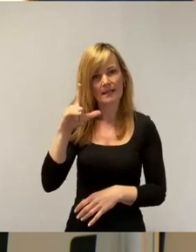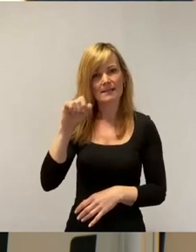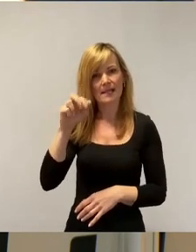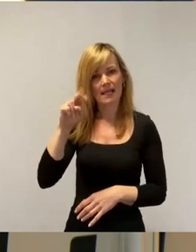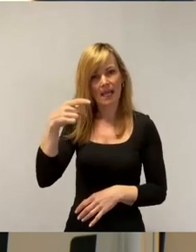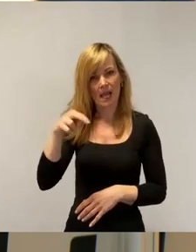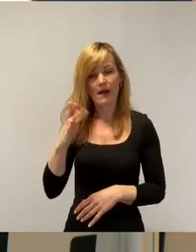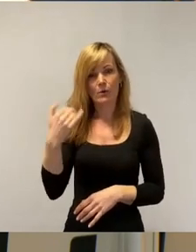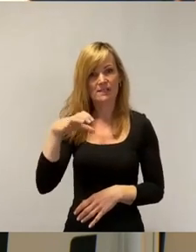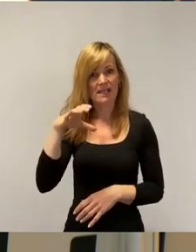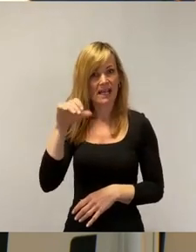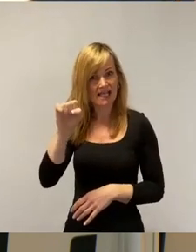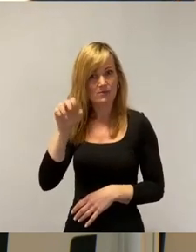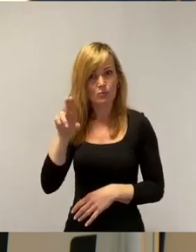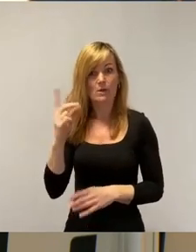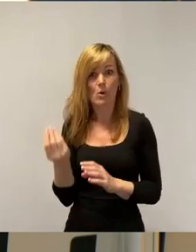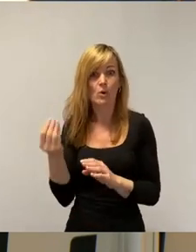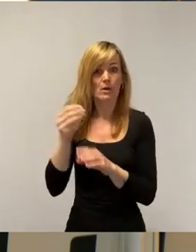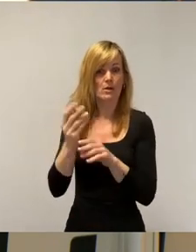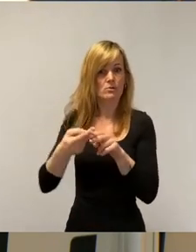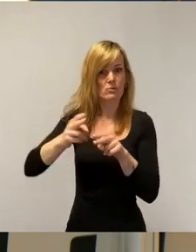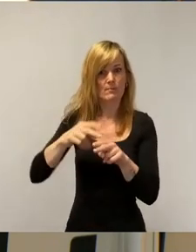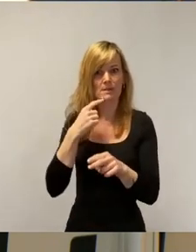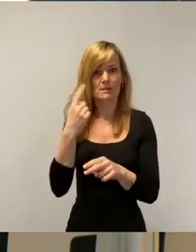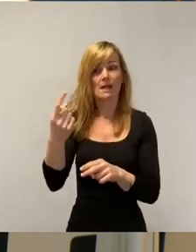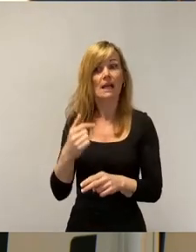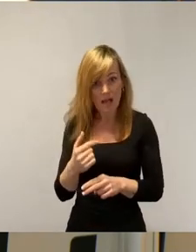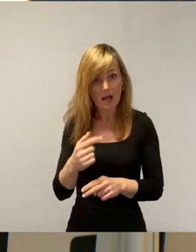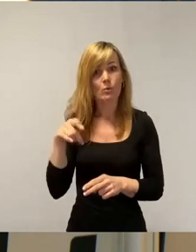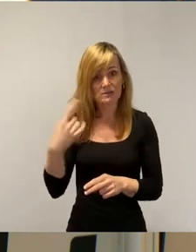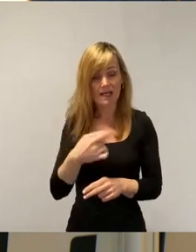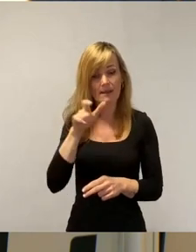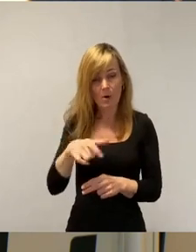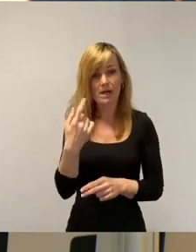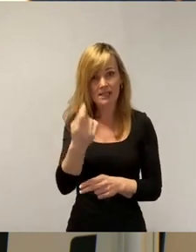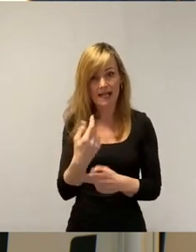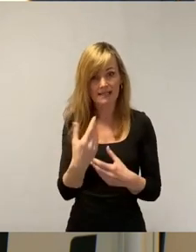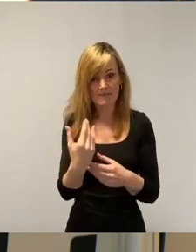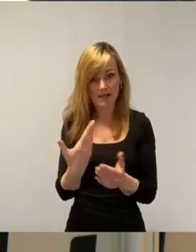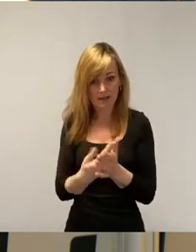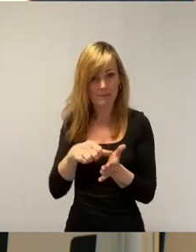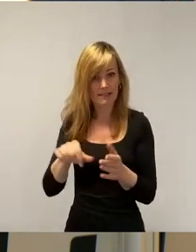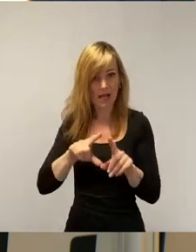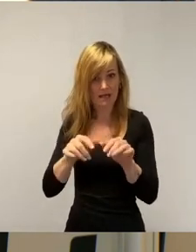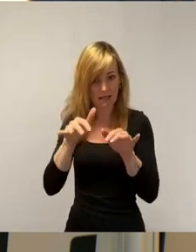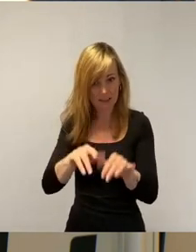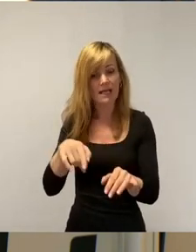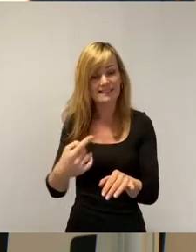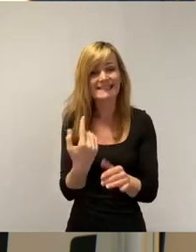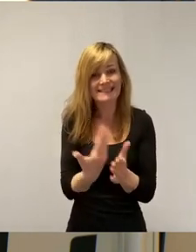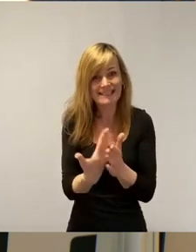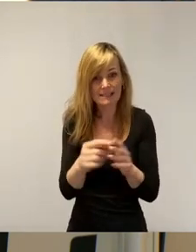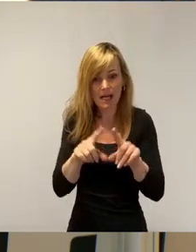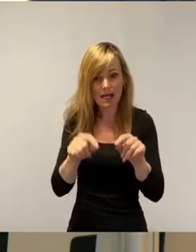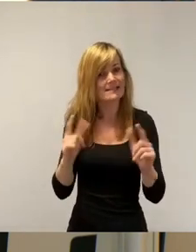draufgesetzt und hat gesagt, dann die Bürgergeldempfänger, die eine Bezahlkarte haben, die sollen doch bitte dann aber mit dieser Karte keine